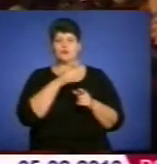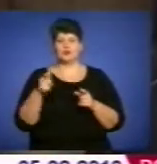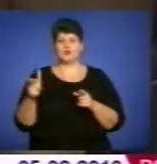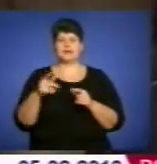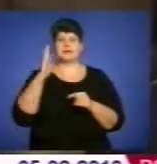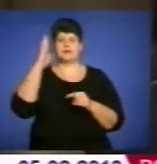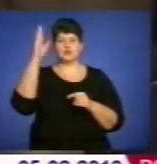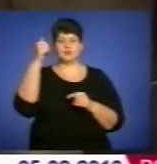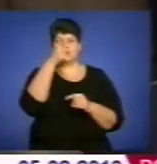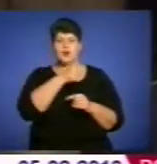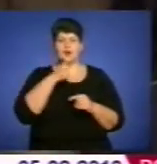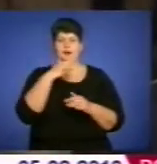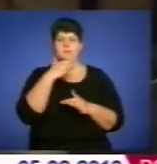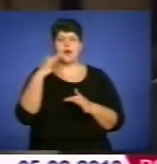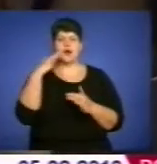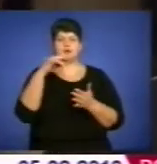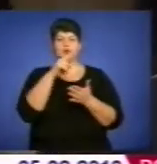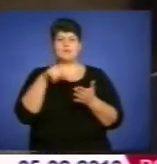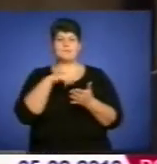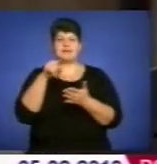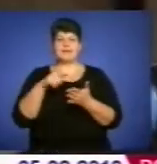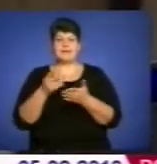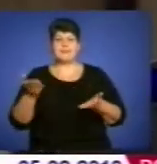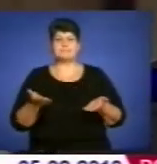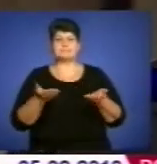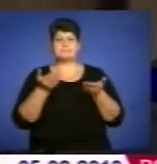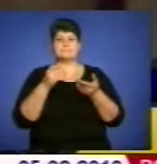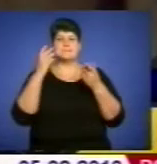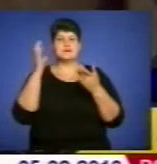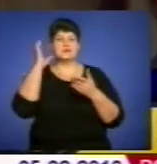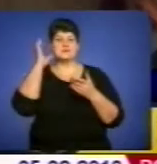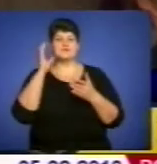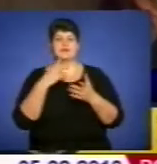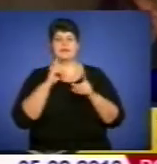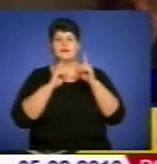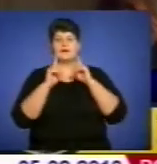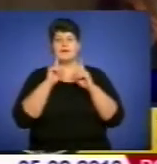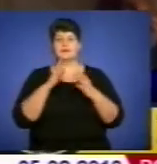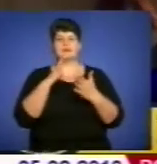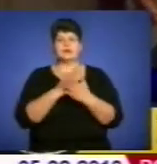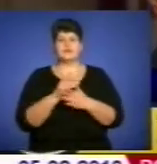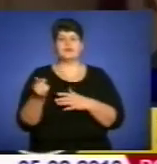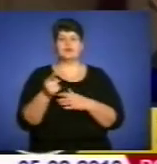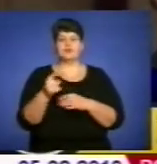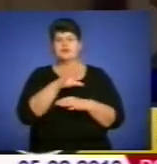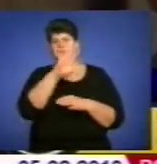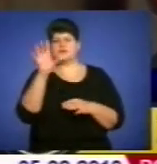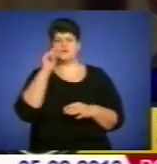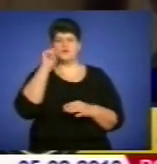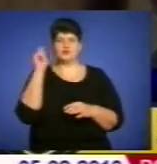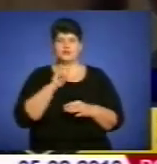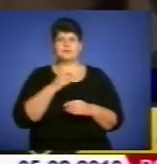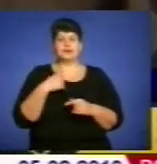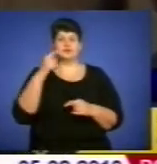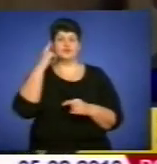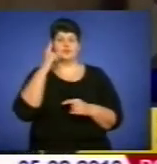Багато питань, які сьогодні піднімалися на Раді, проявляються притаманні не лише Тернопільші, а всій Україні. ми надіємося, що в